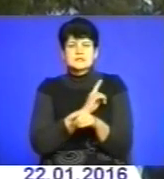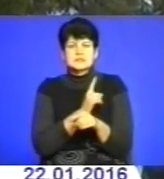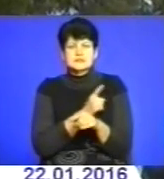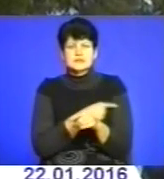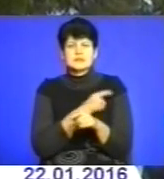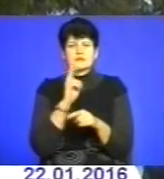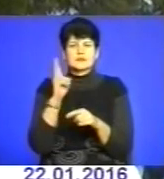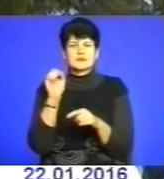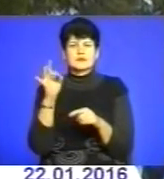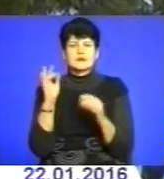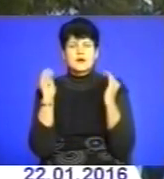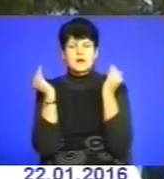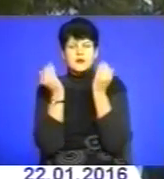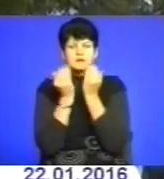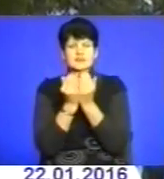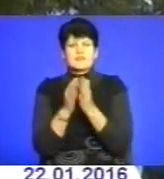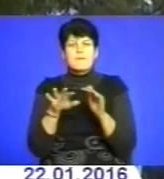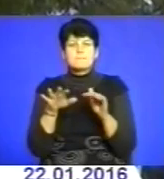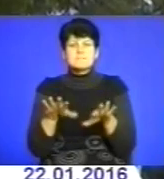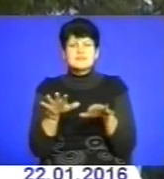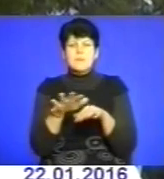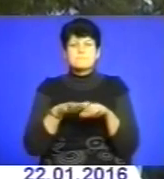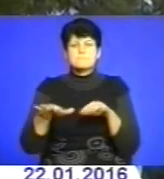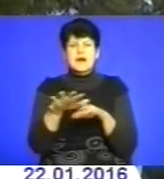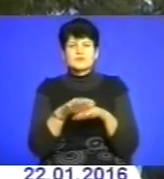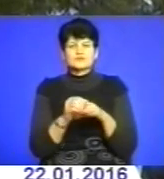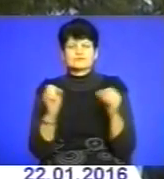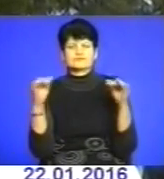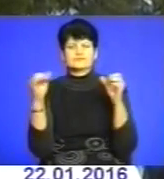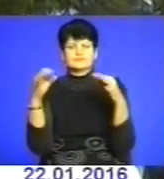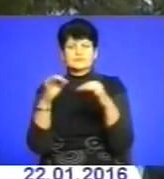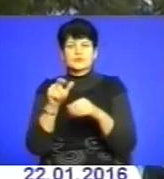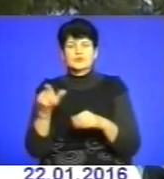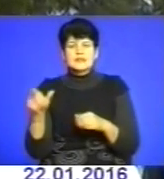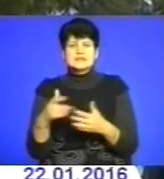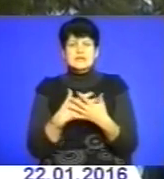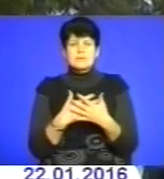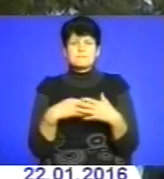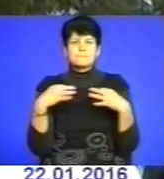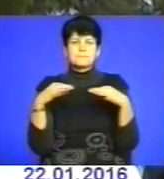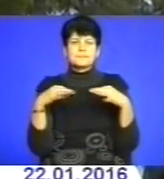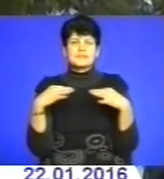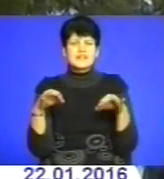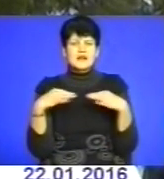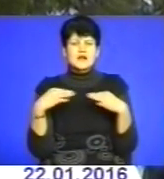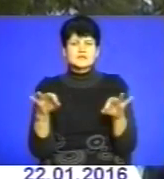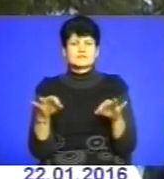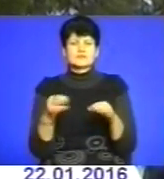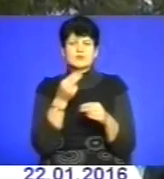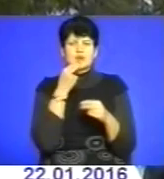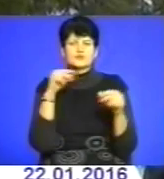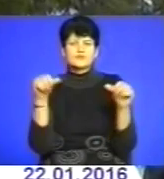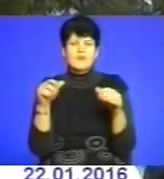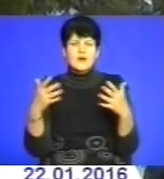місцях масового скупчення населення. Це громадський транспорт, громадське харчування,